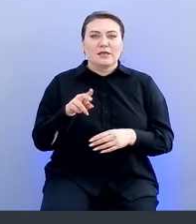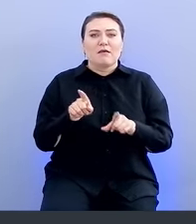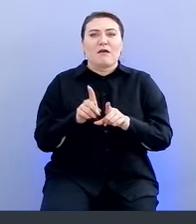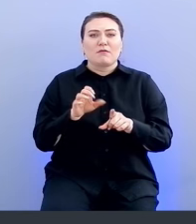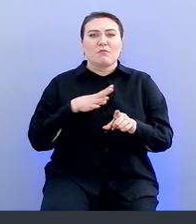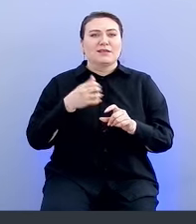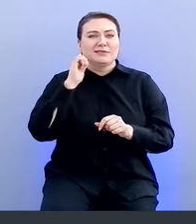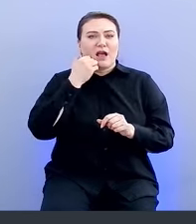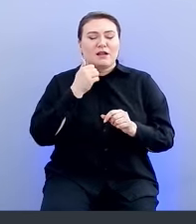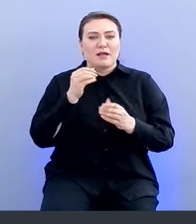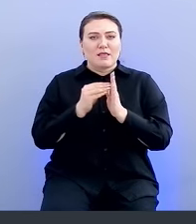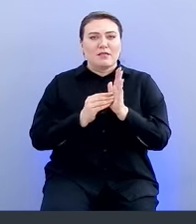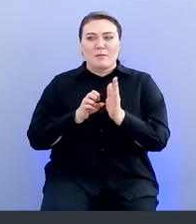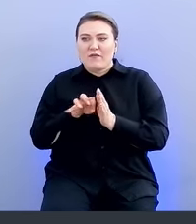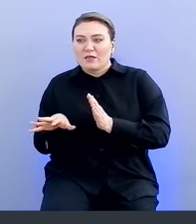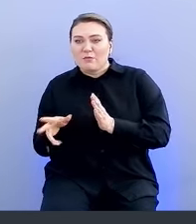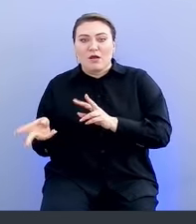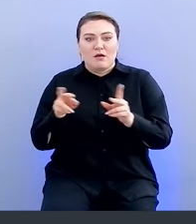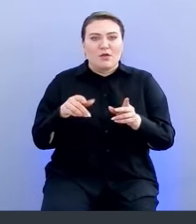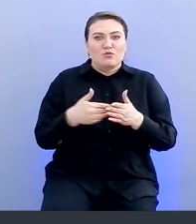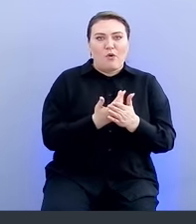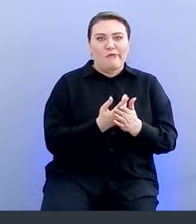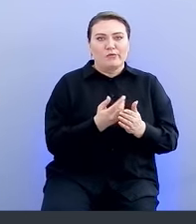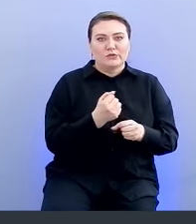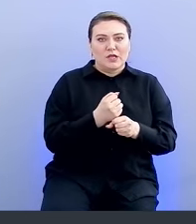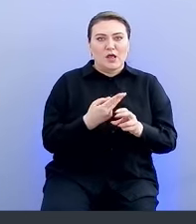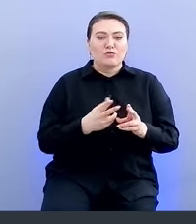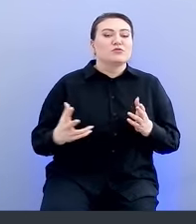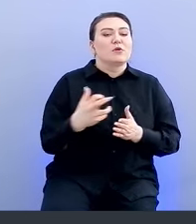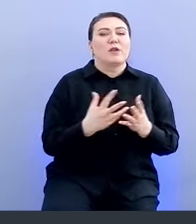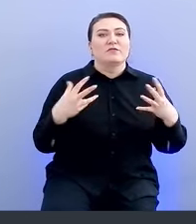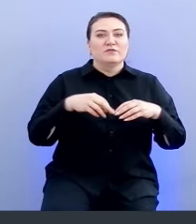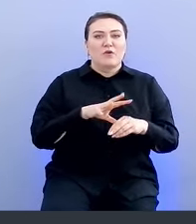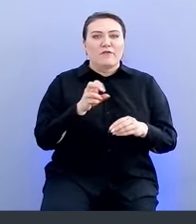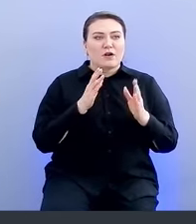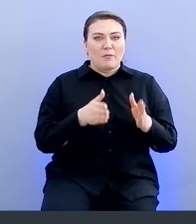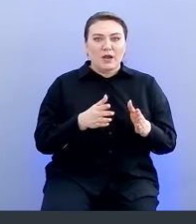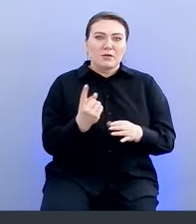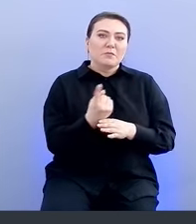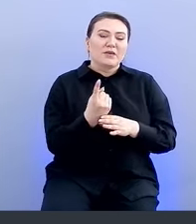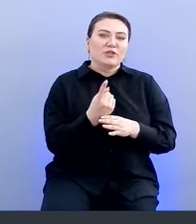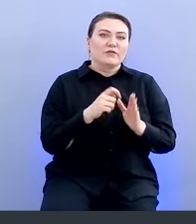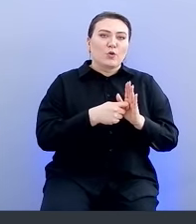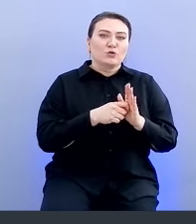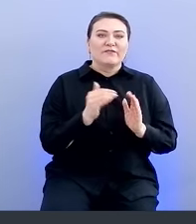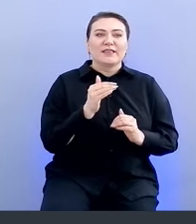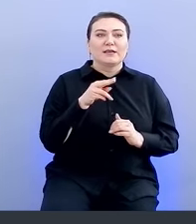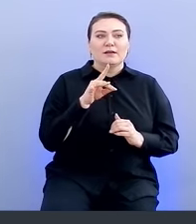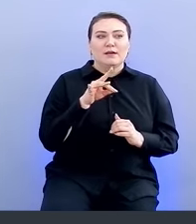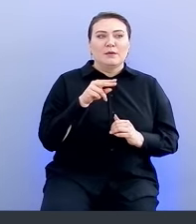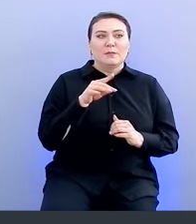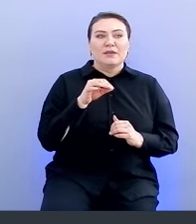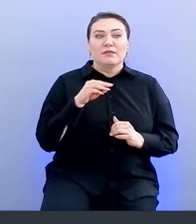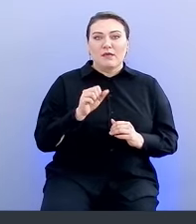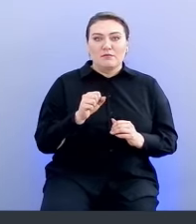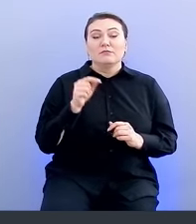было старые данные по веткам и сделали новую сущность в базе, которая собирает все в рамках первичного ключа фингерпринта, того